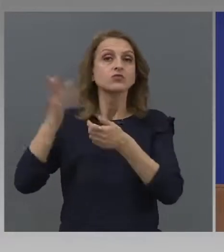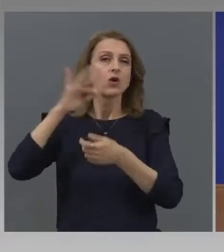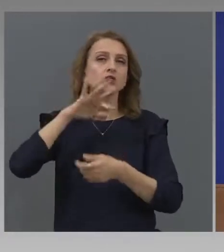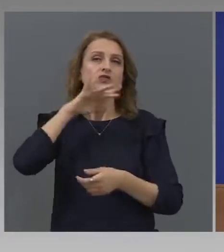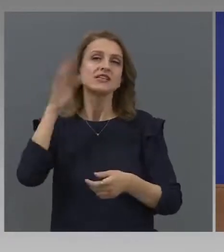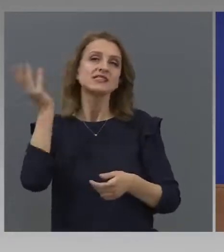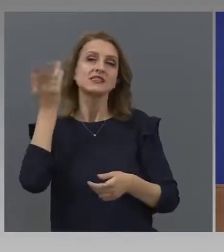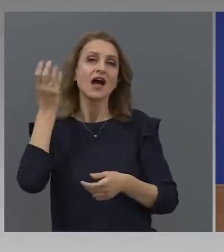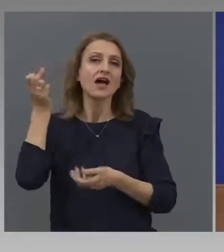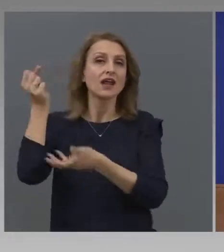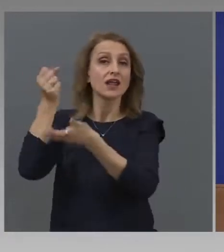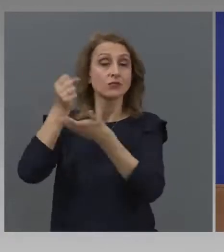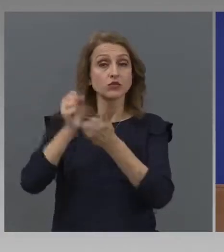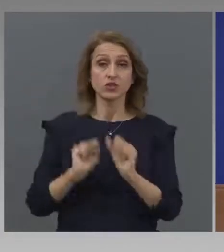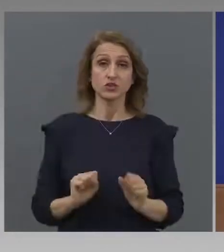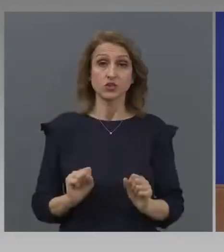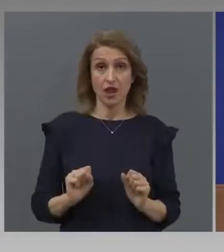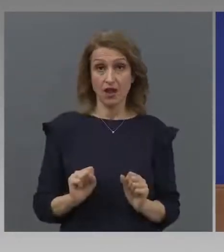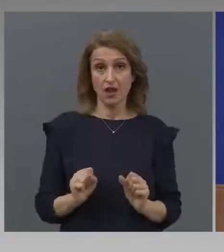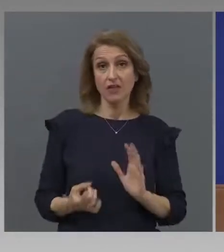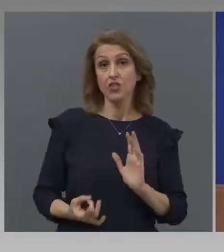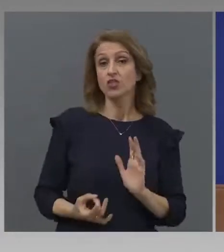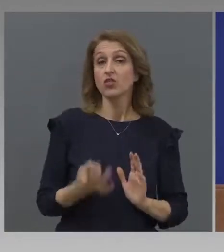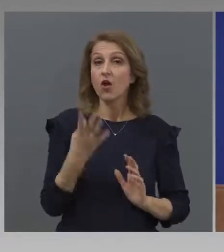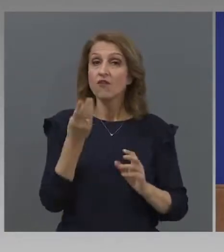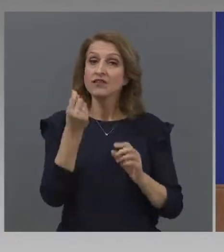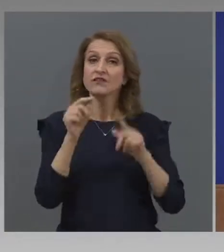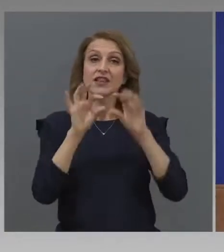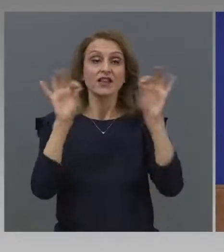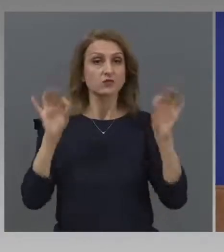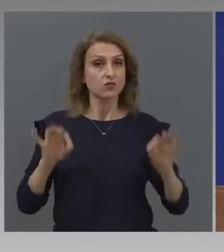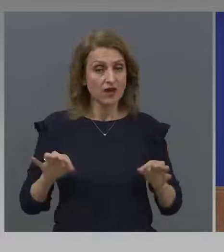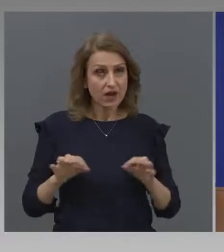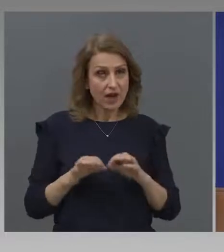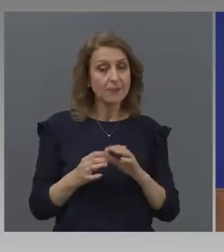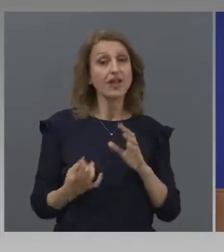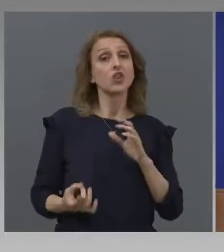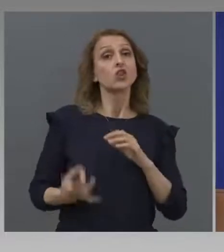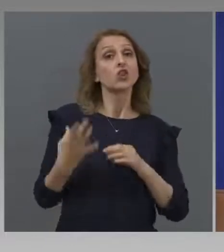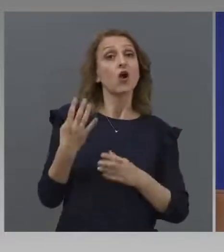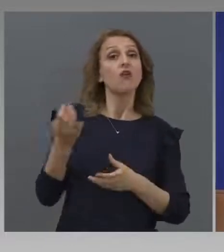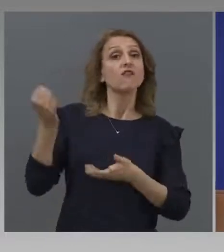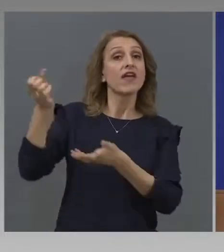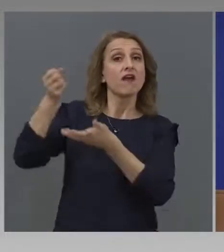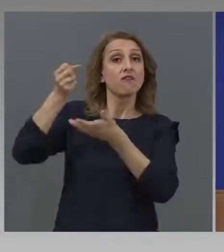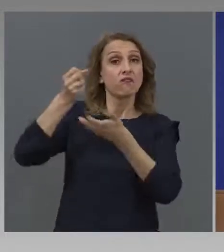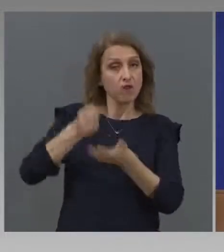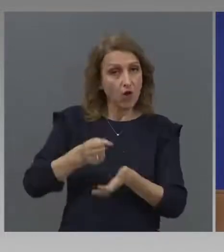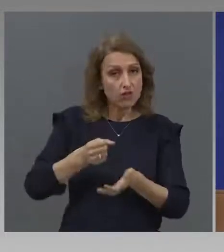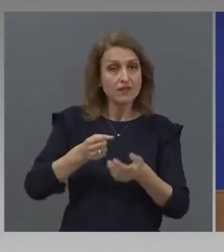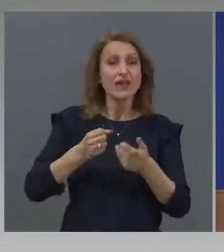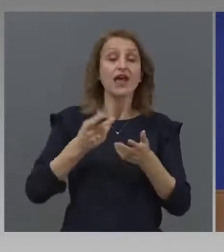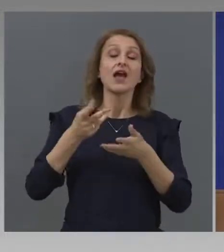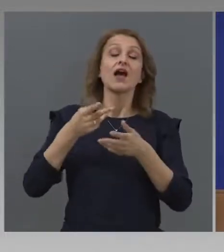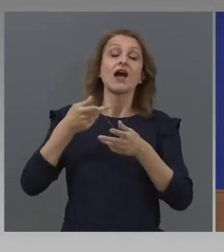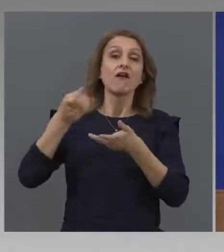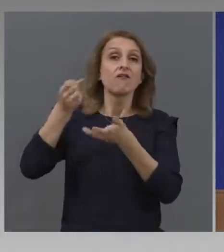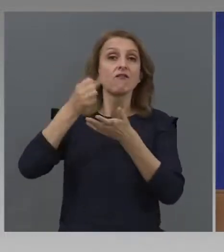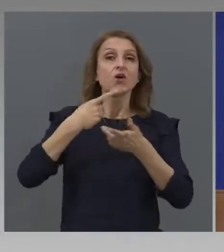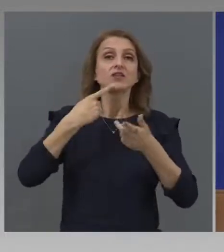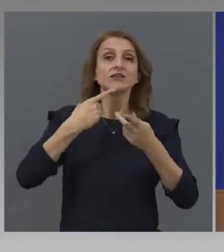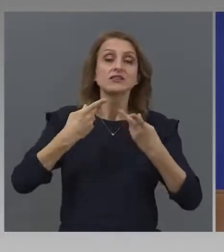сега трябва новата финансова рамка с новия фонд, с фонда за развитие, който за възстановяване